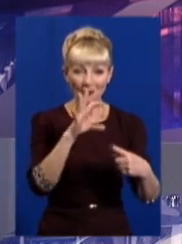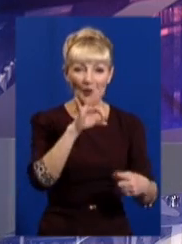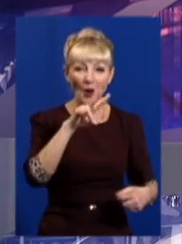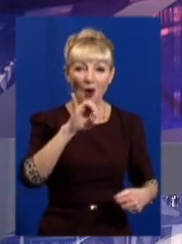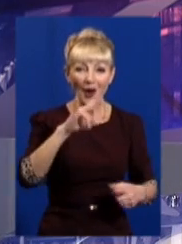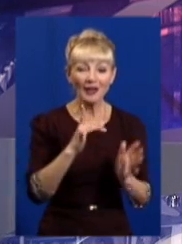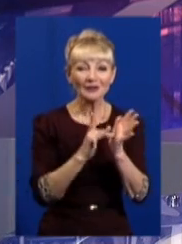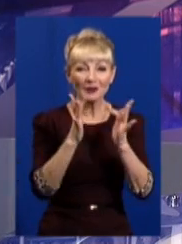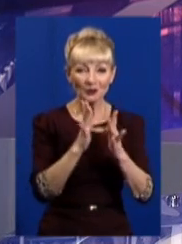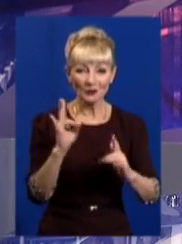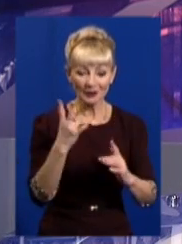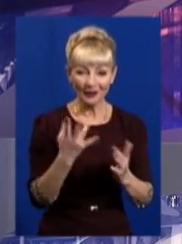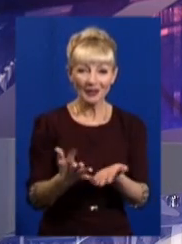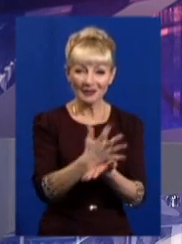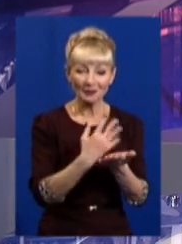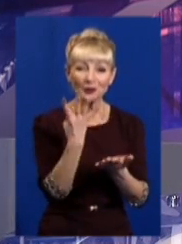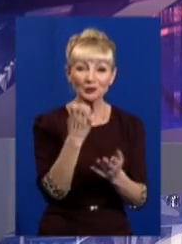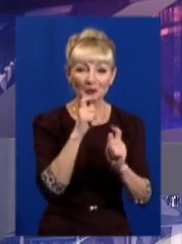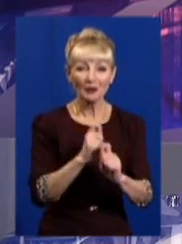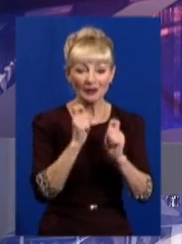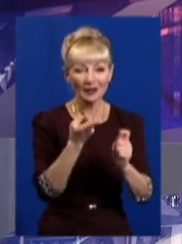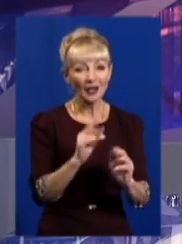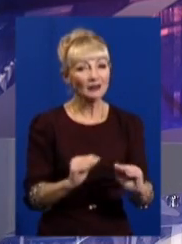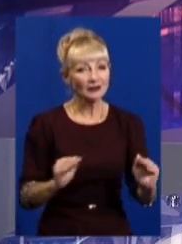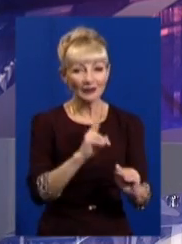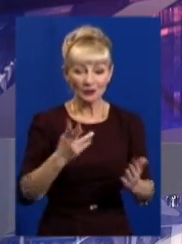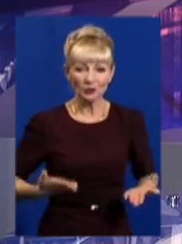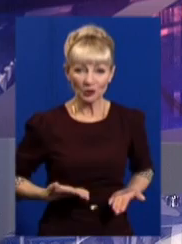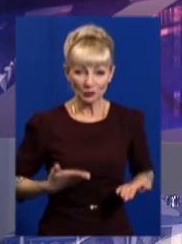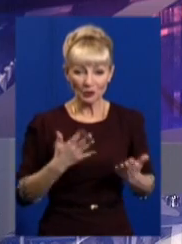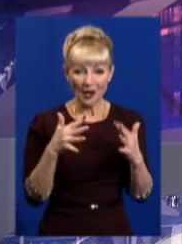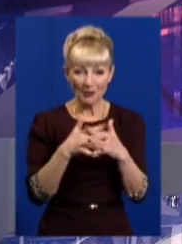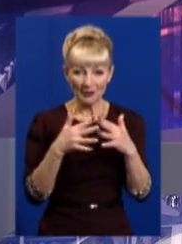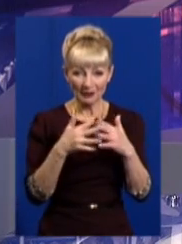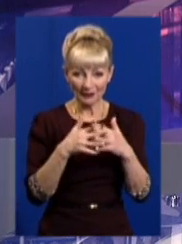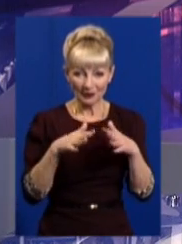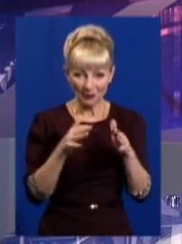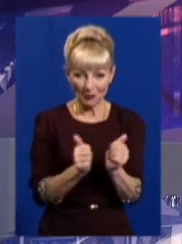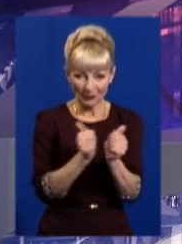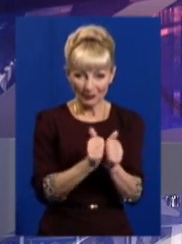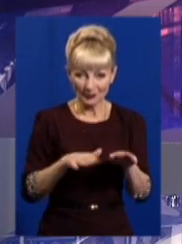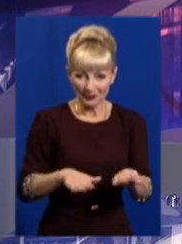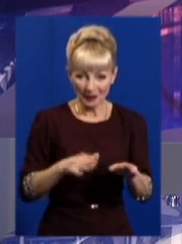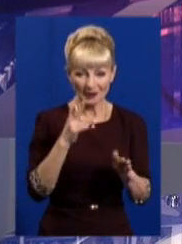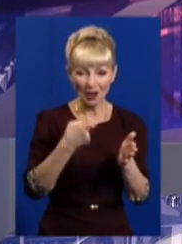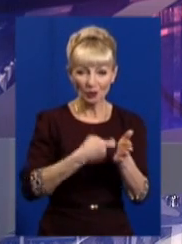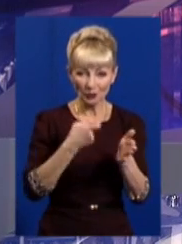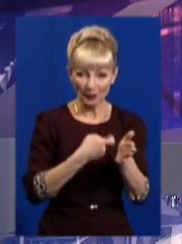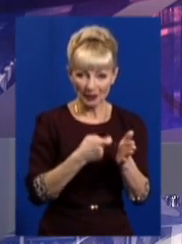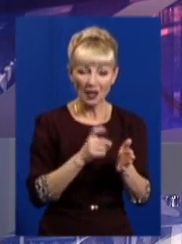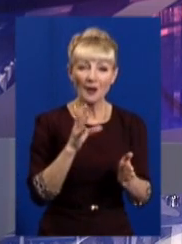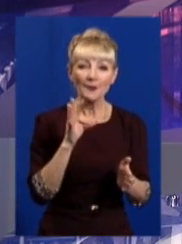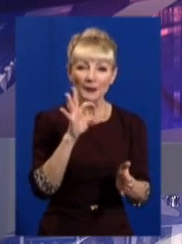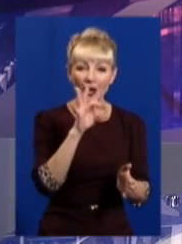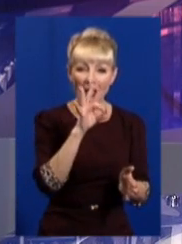Миколає» зібрали майже 400 подарунків для дітей, які живуть у прифронтовій зоні на Донбасі, каже Євгенія Лавінштейн. Вона –